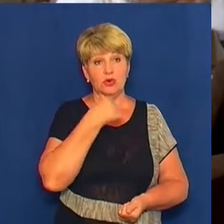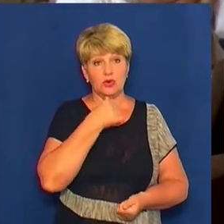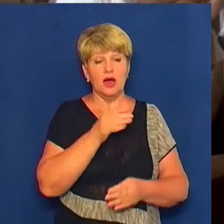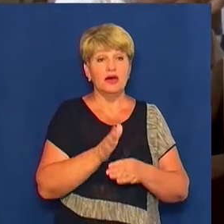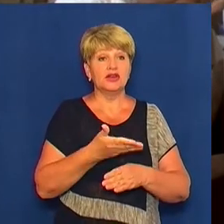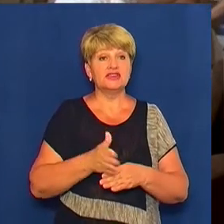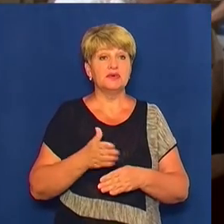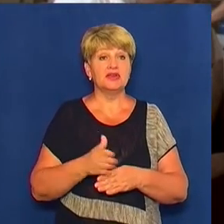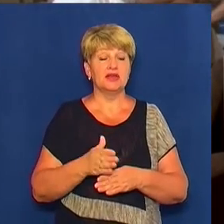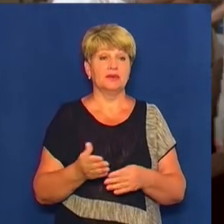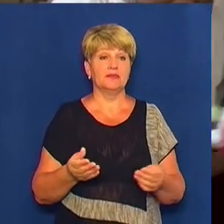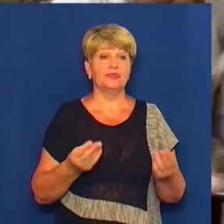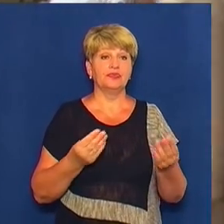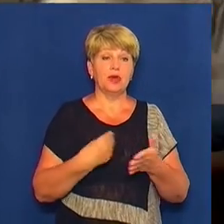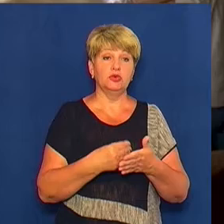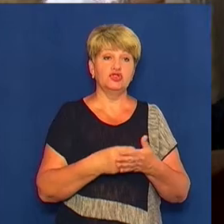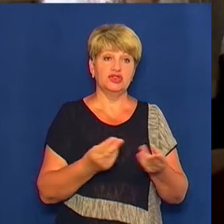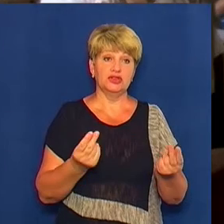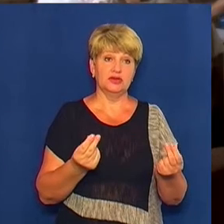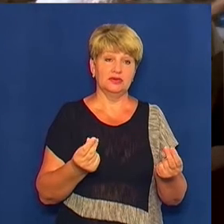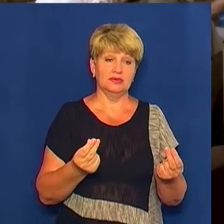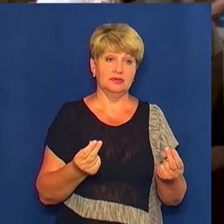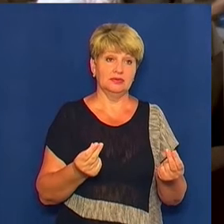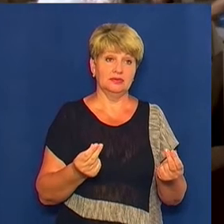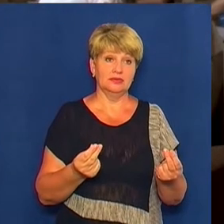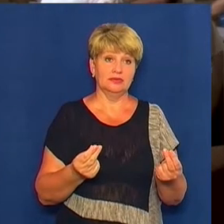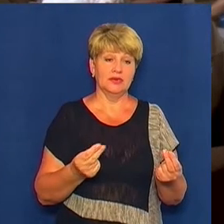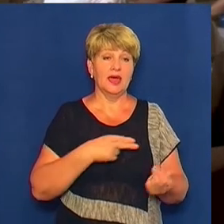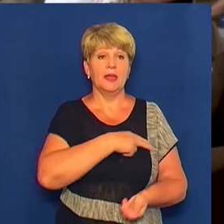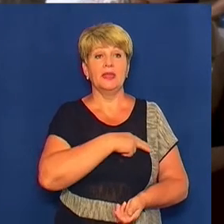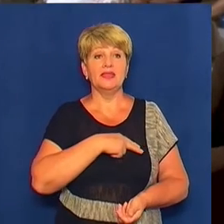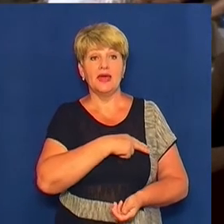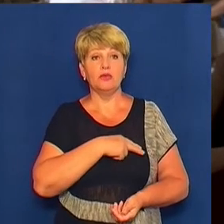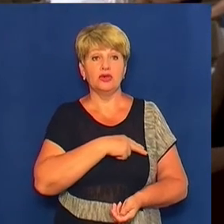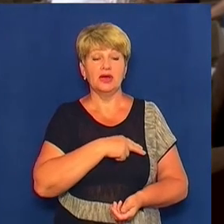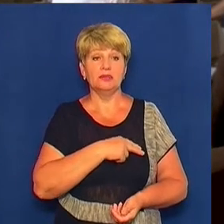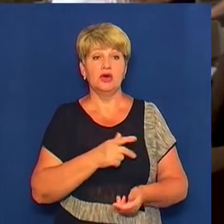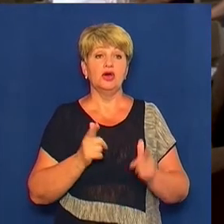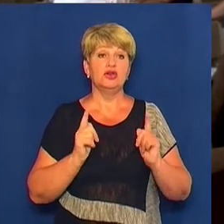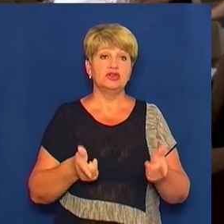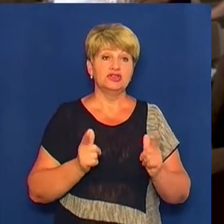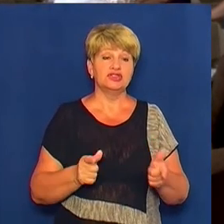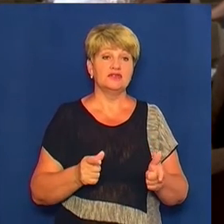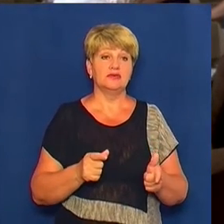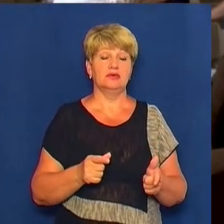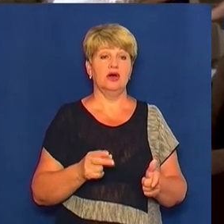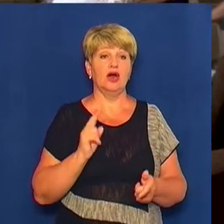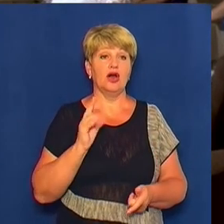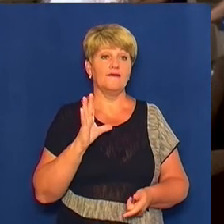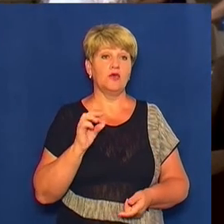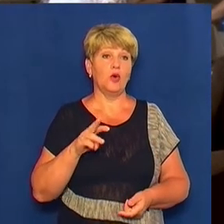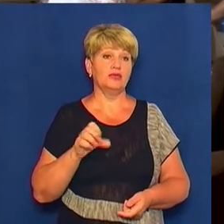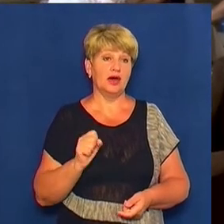Перепроділялися ці бюджетні кошти між депутатами, згідно тих квот, які вони встановили між